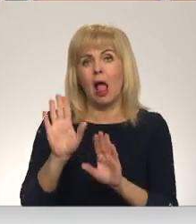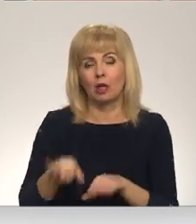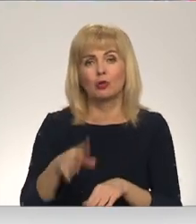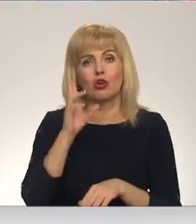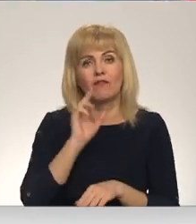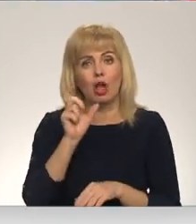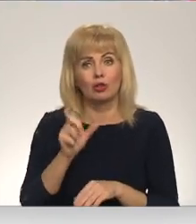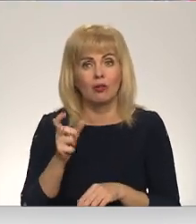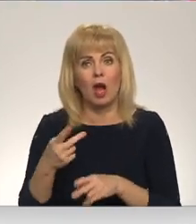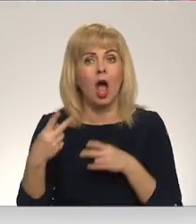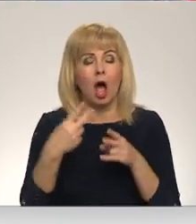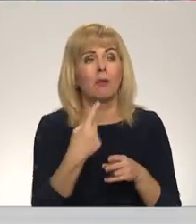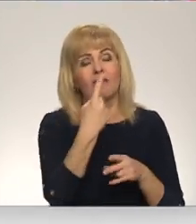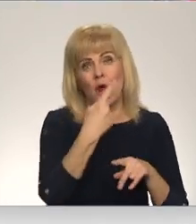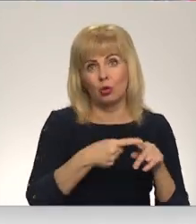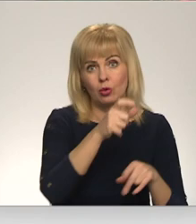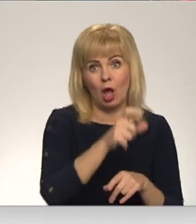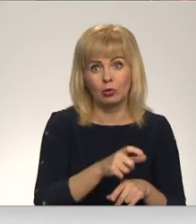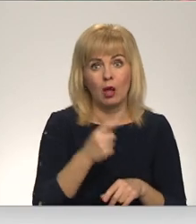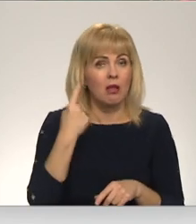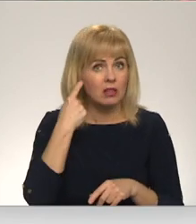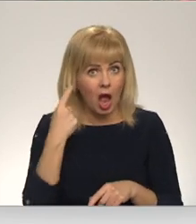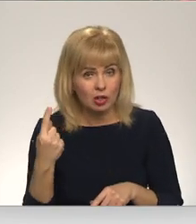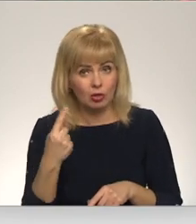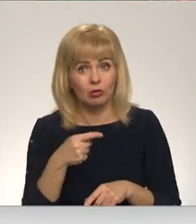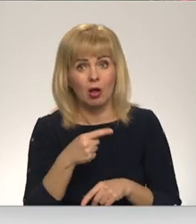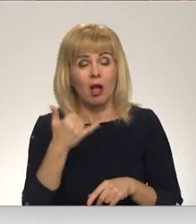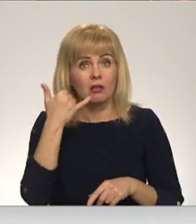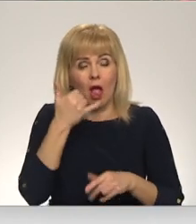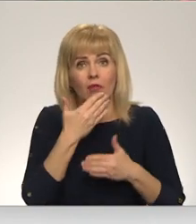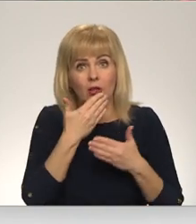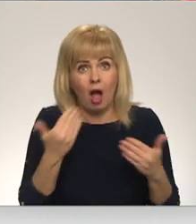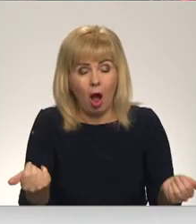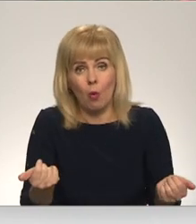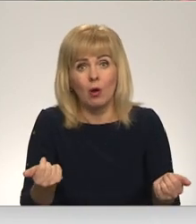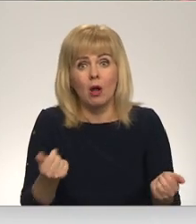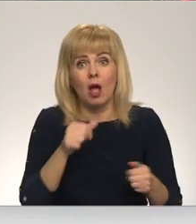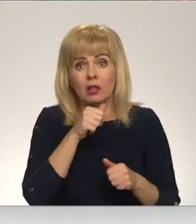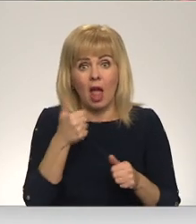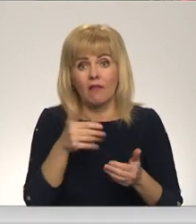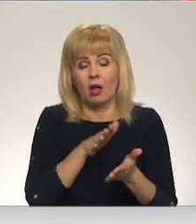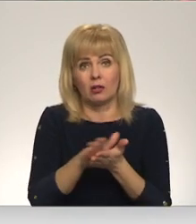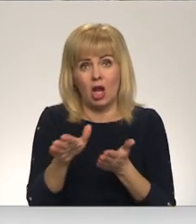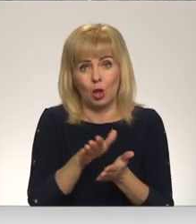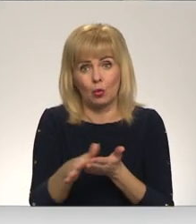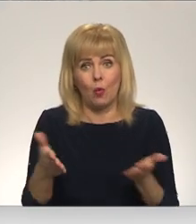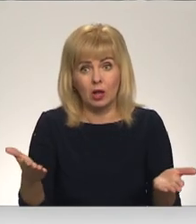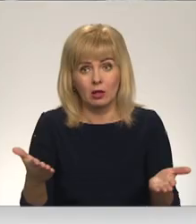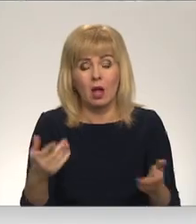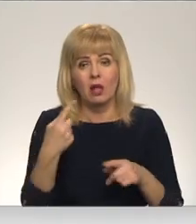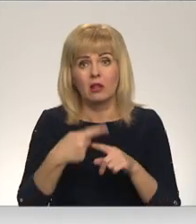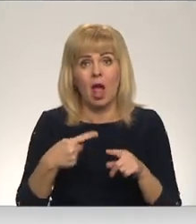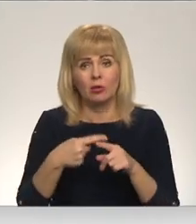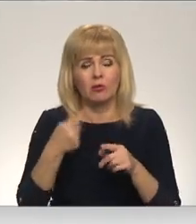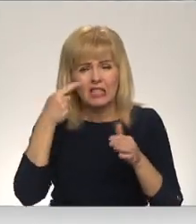Es atbraucu pie tantuka, kura nedzird. Loģiski, viņai telefona nav, jo viņi jau nevar viņu lietot. Tantukas